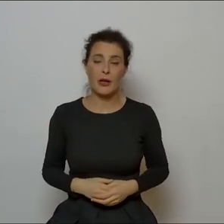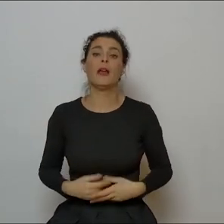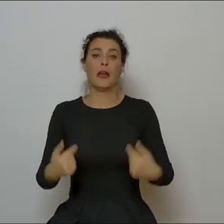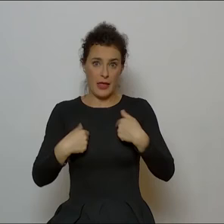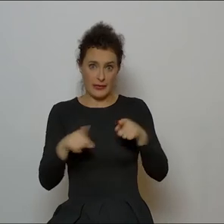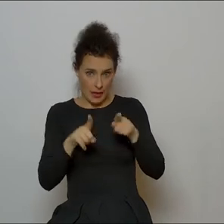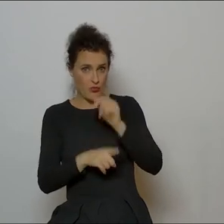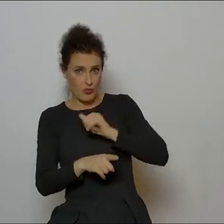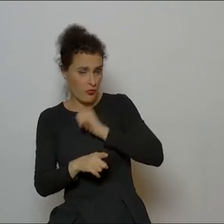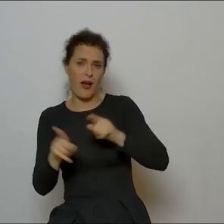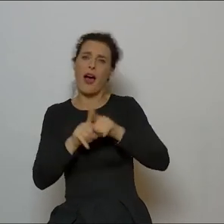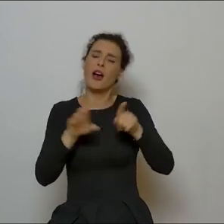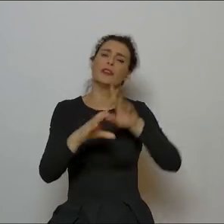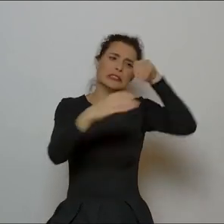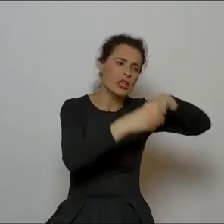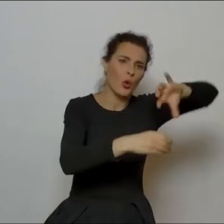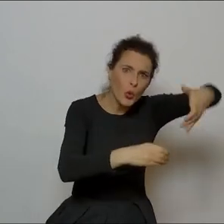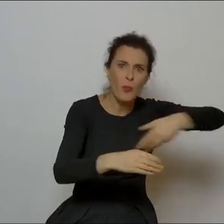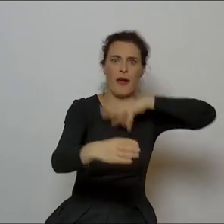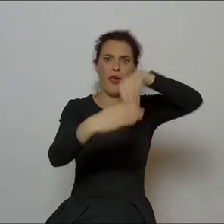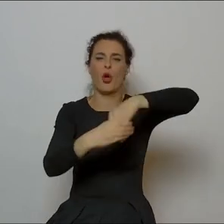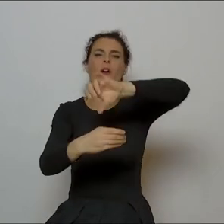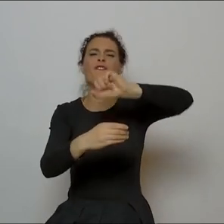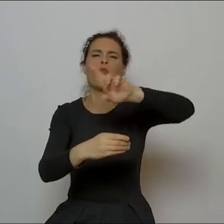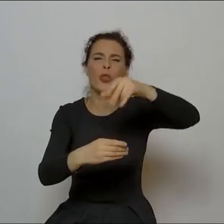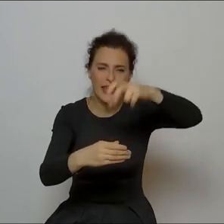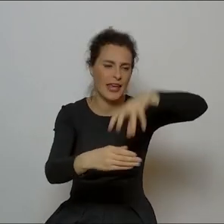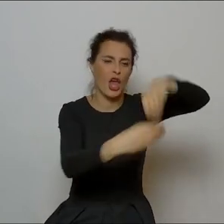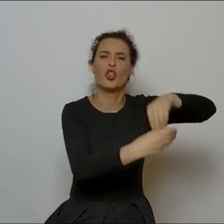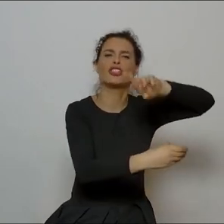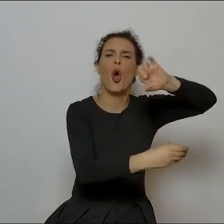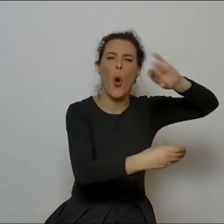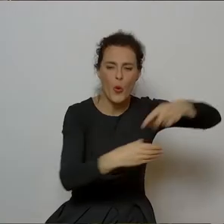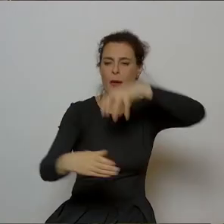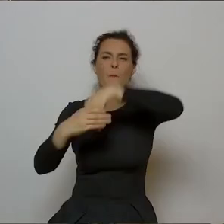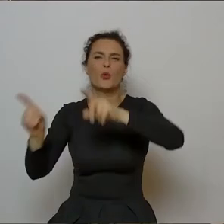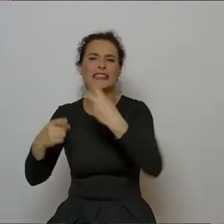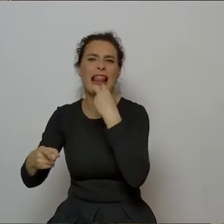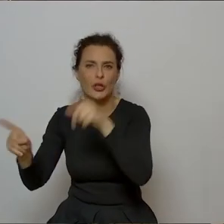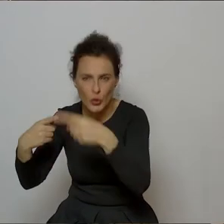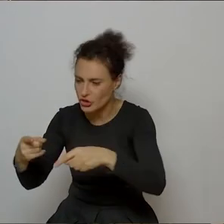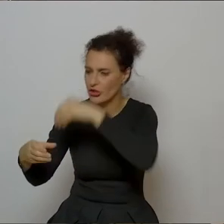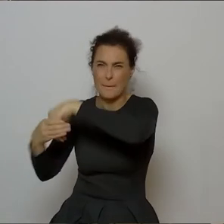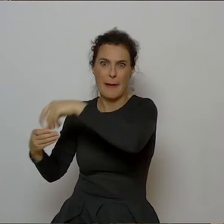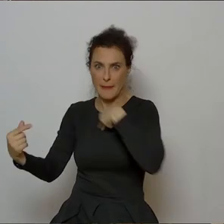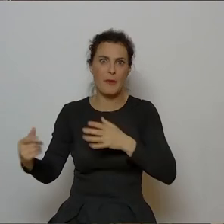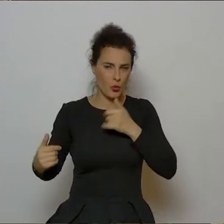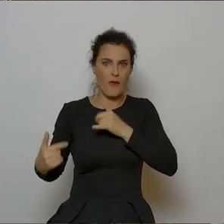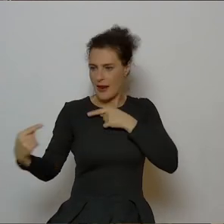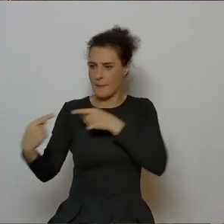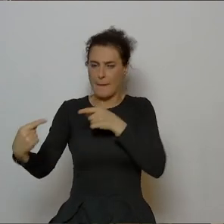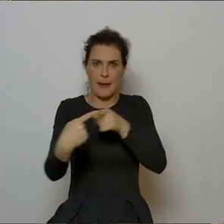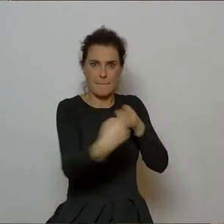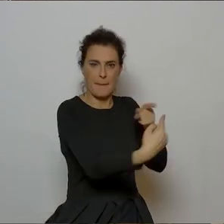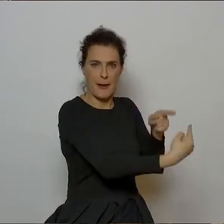zaliczyć a to do rytm blusa, a to do solu, fanki, rockowej awangardy, muzyki elektronicznej, a i rozmaitych koterii